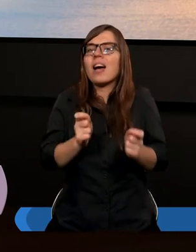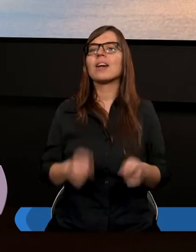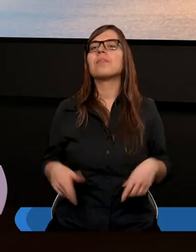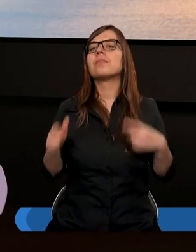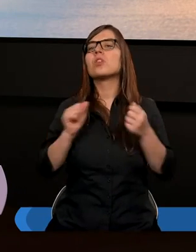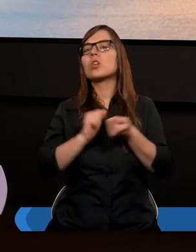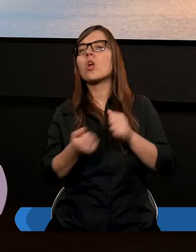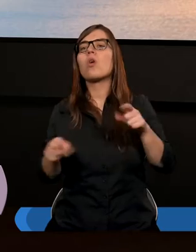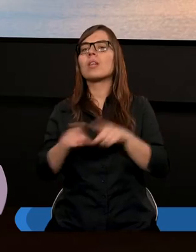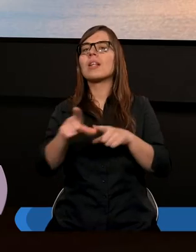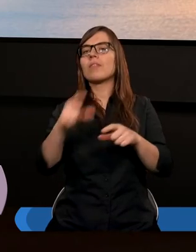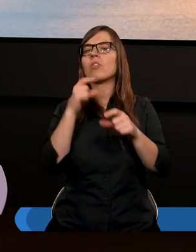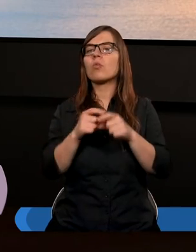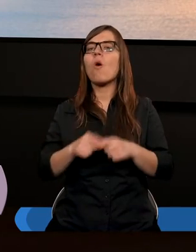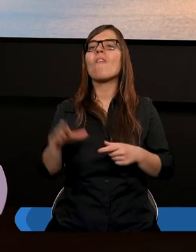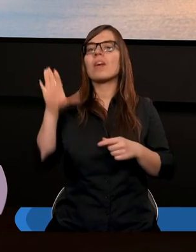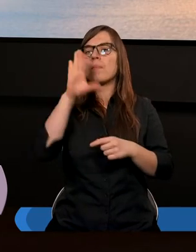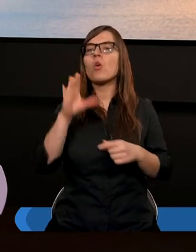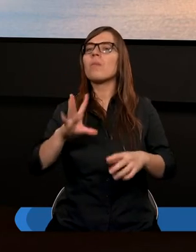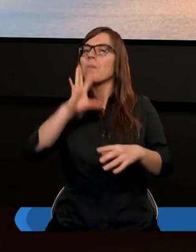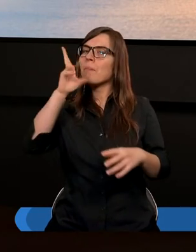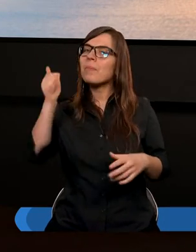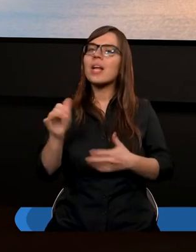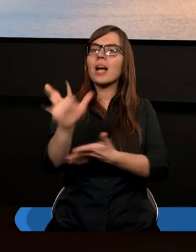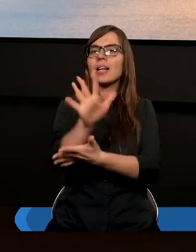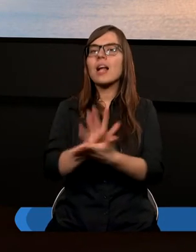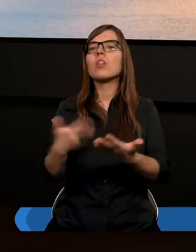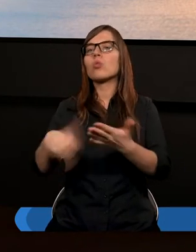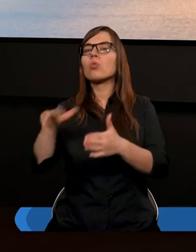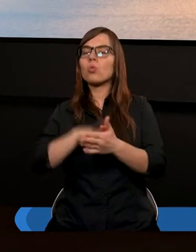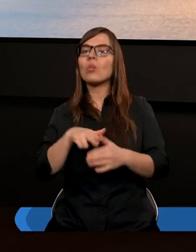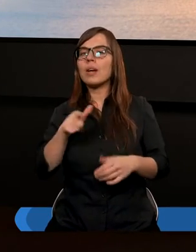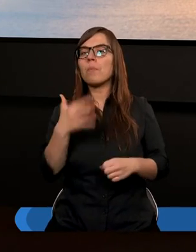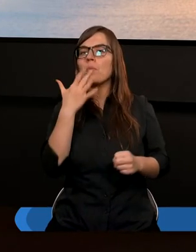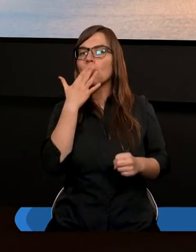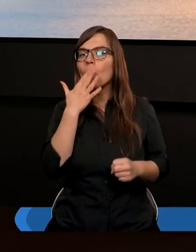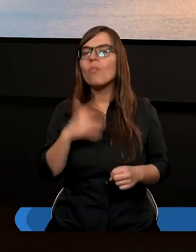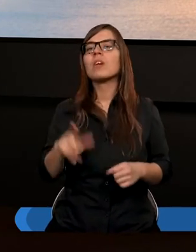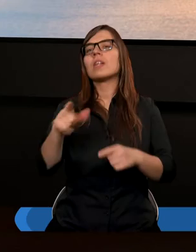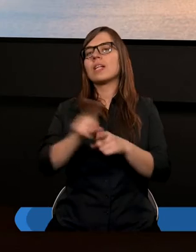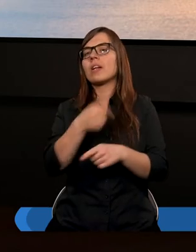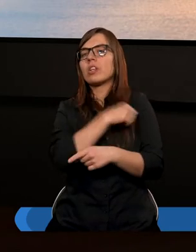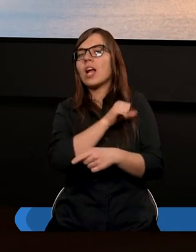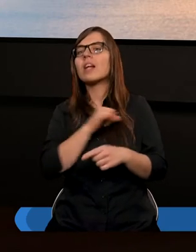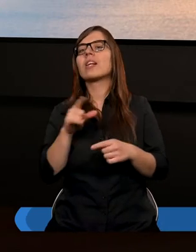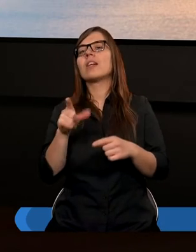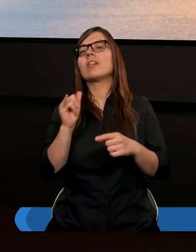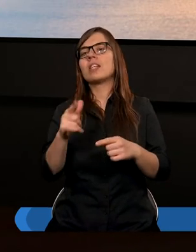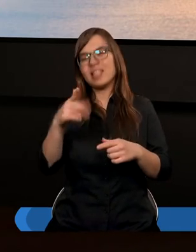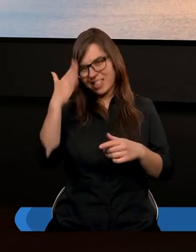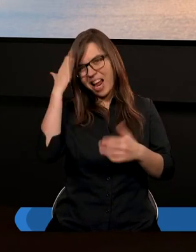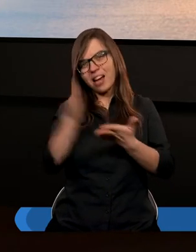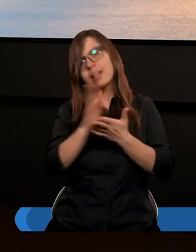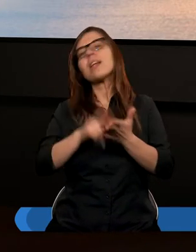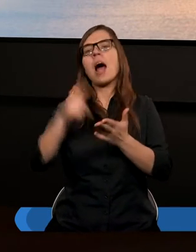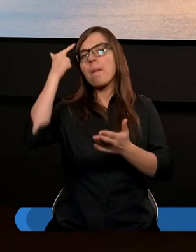Są też w Słowie Bożym piękne teksty, które to mówią. Nałogu chrześcijanie to ich nawet znają na